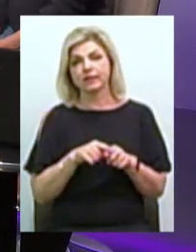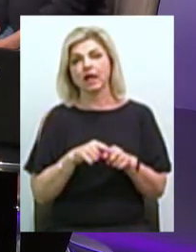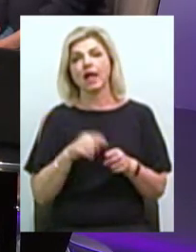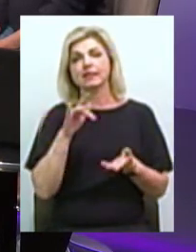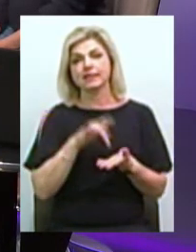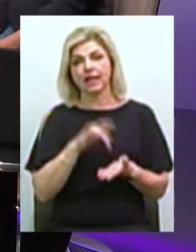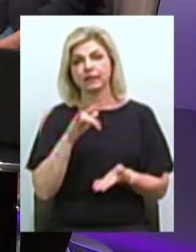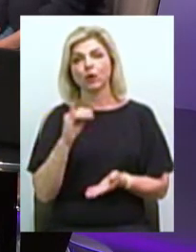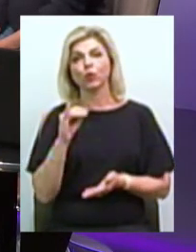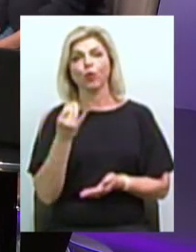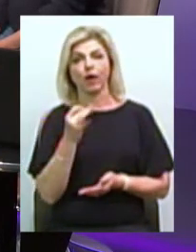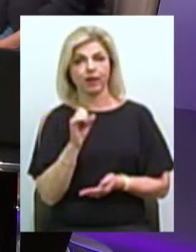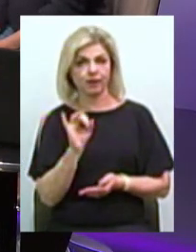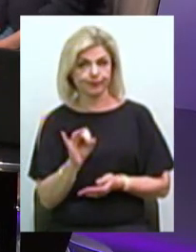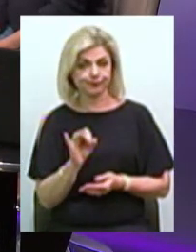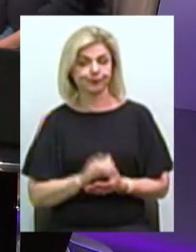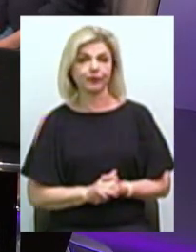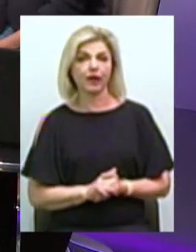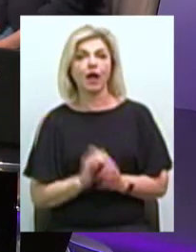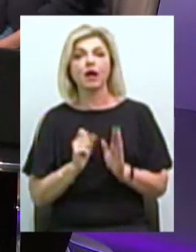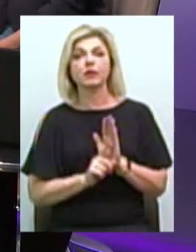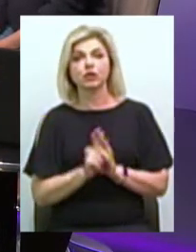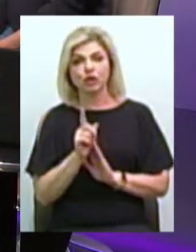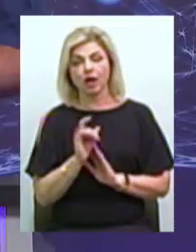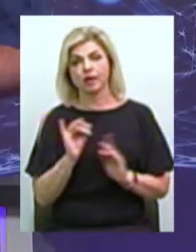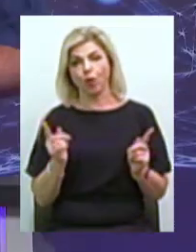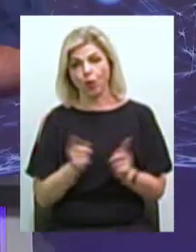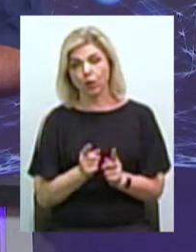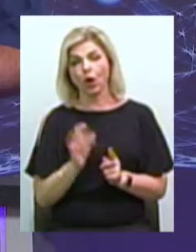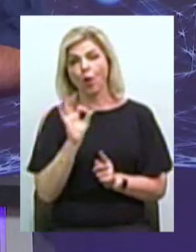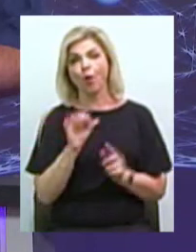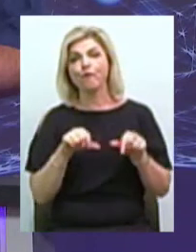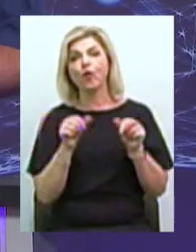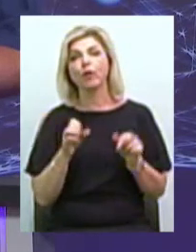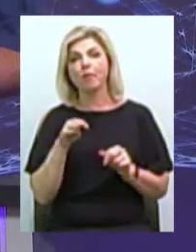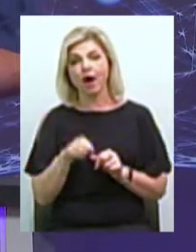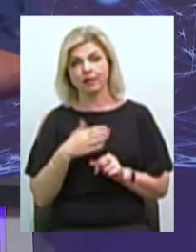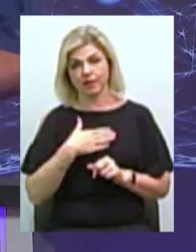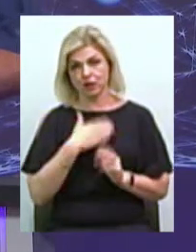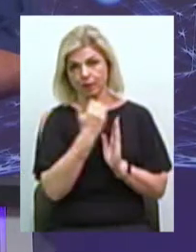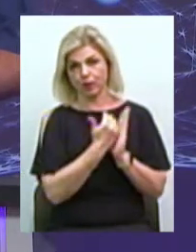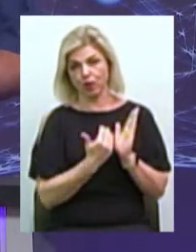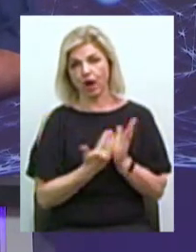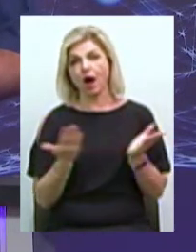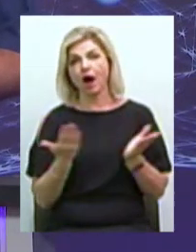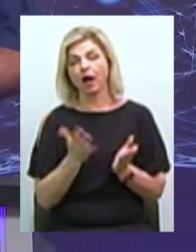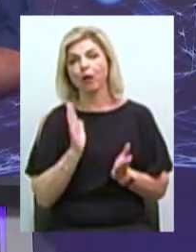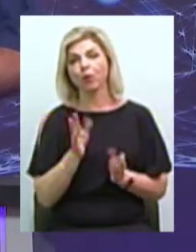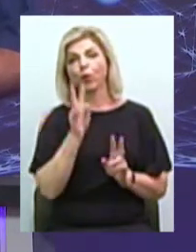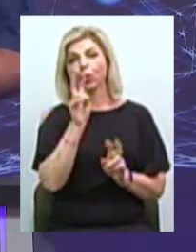спочатку візуалізовано і стисло про формат програми, тобто які будуть рубрики І